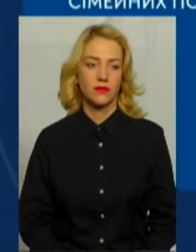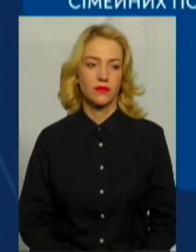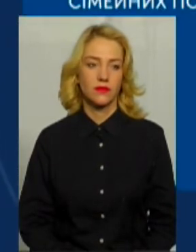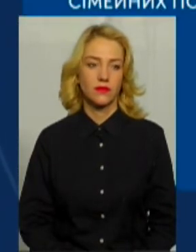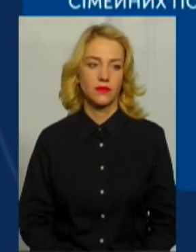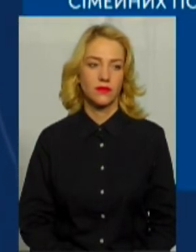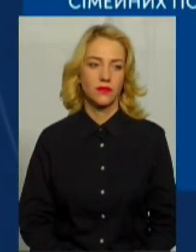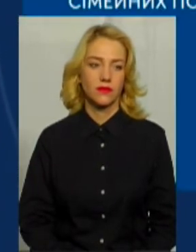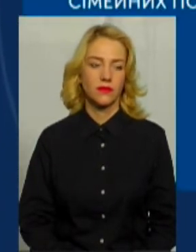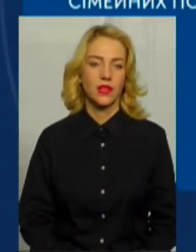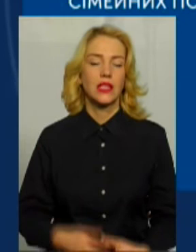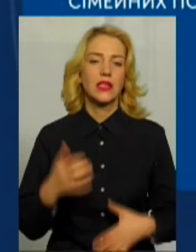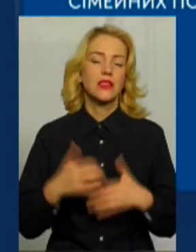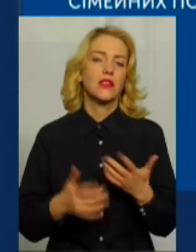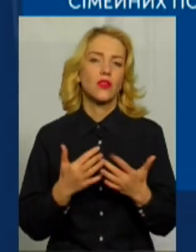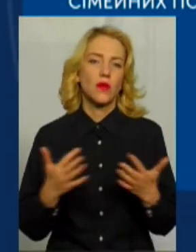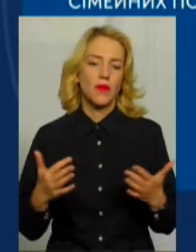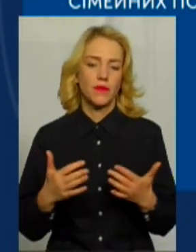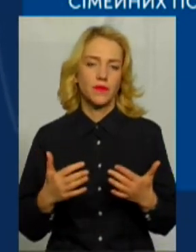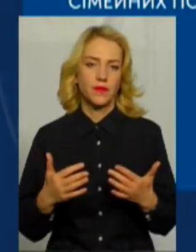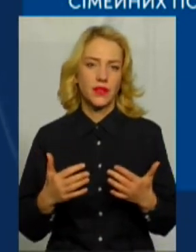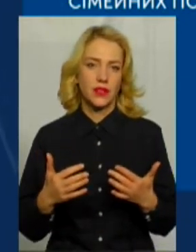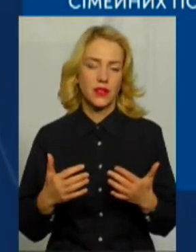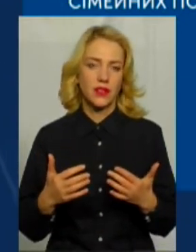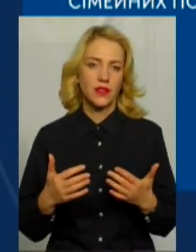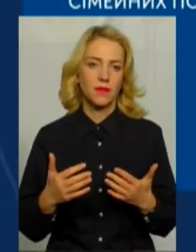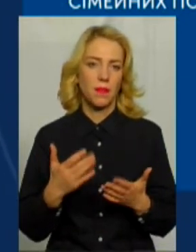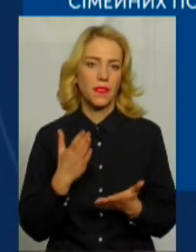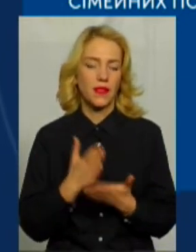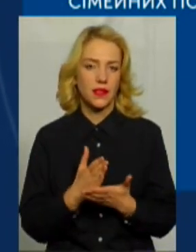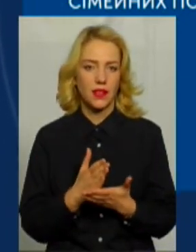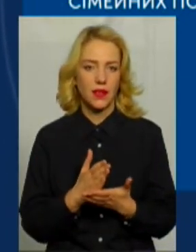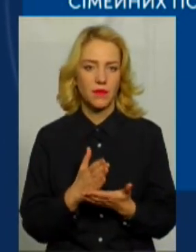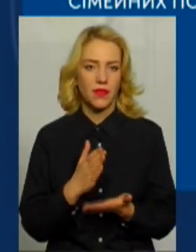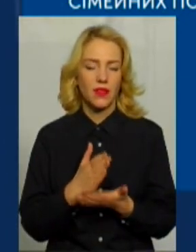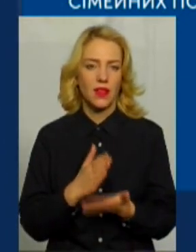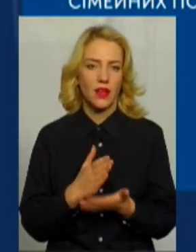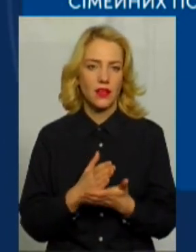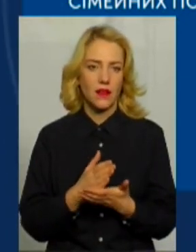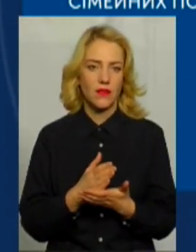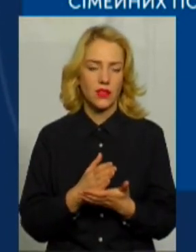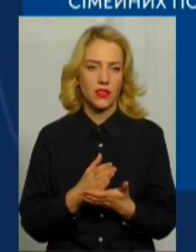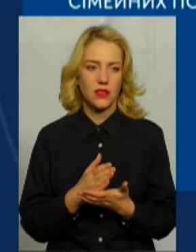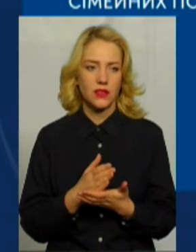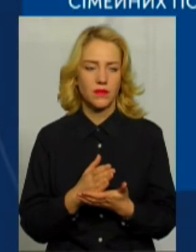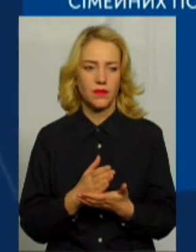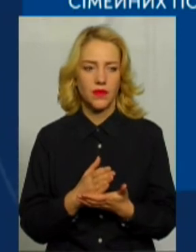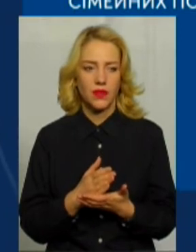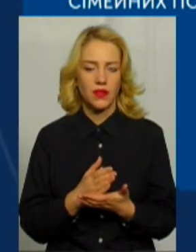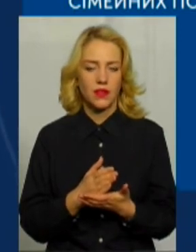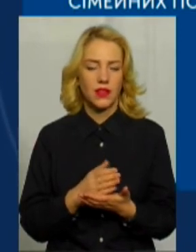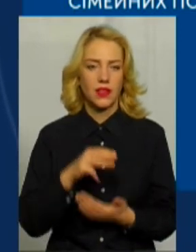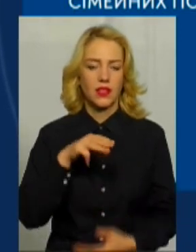Серед різноманітних ненормативних криз це є наявність сім'ї Ревниця, або тирана,